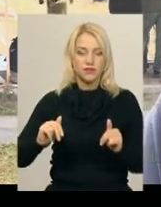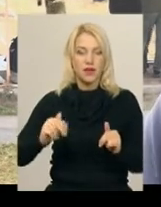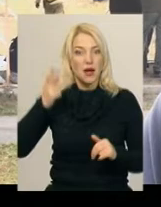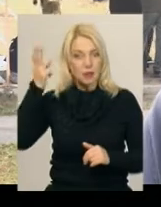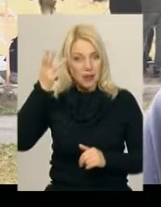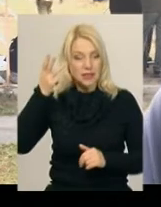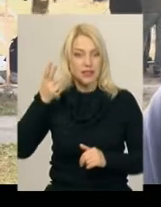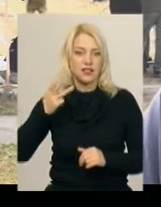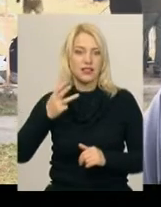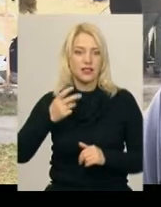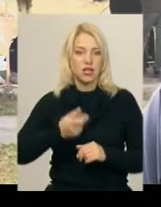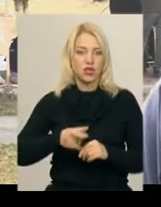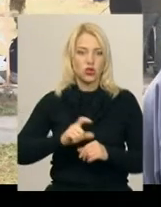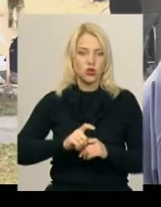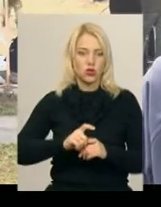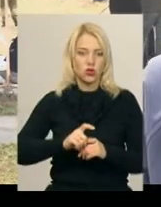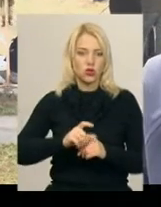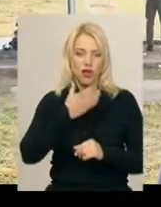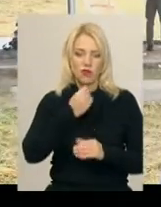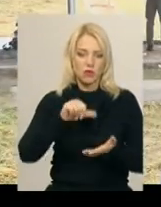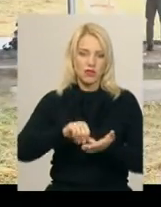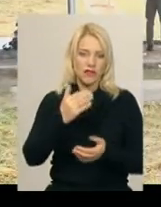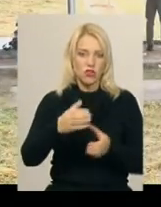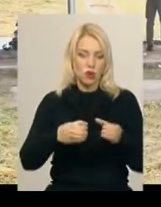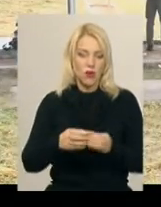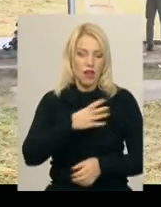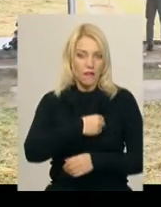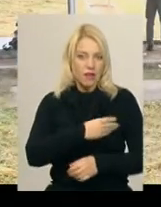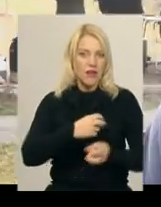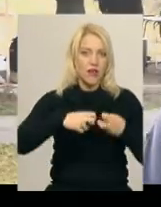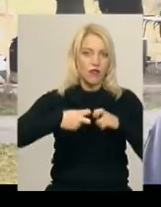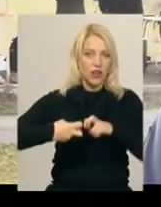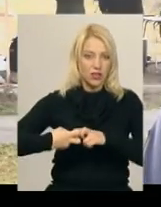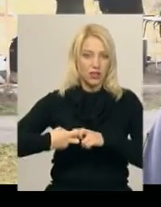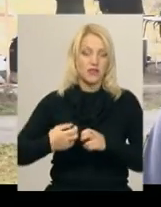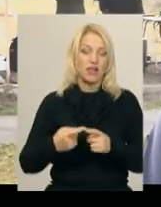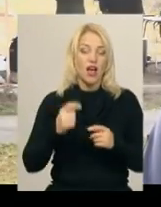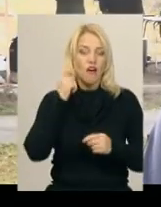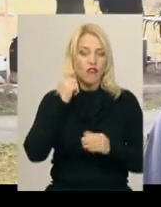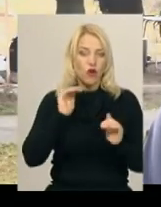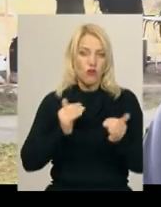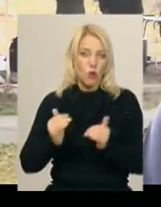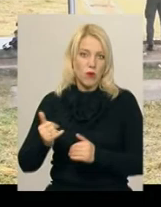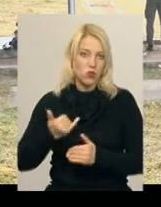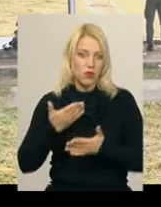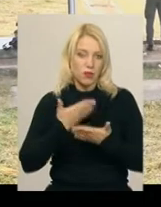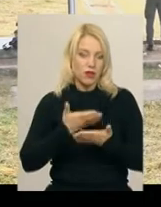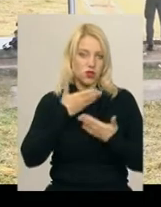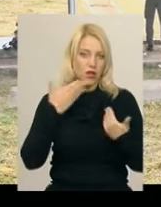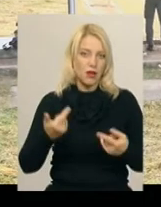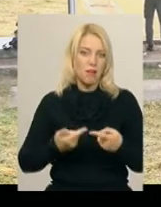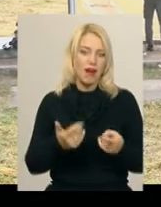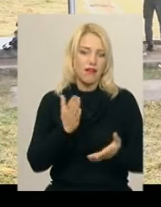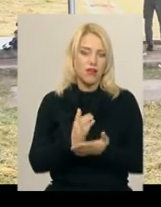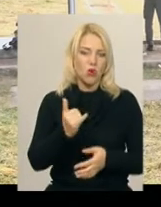Хмельницький, дуже гарна ваша команда представлена тут, Львів, Івано-Франківськ. Вікові обмеження у нас практично немає. У нас є